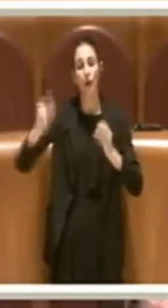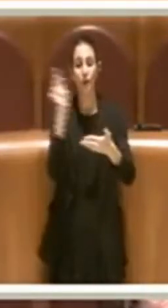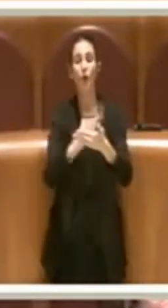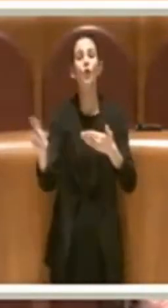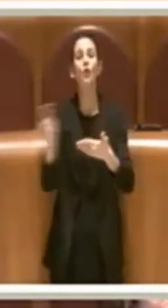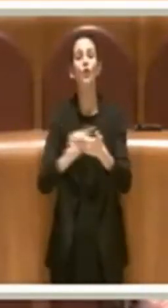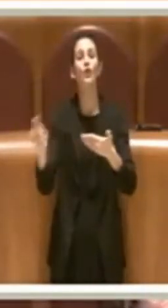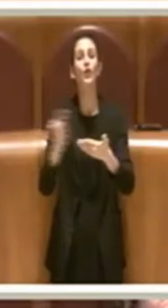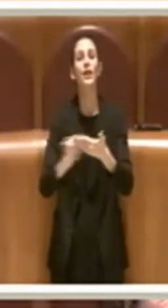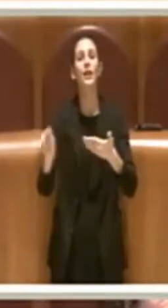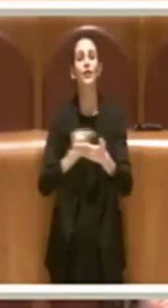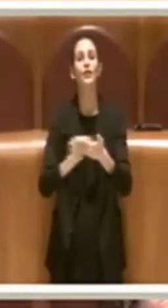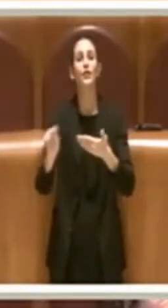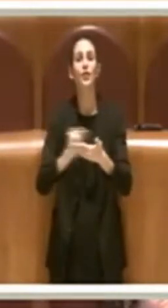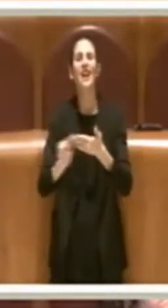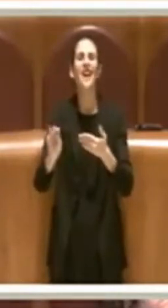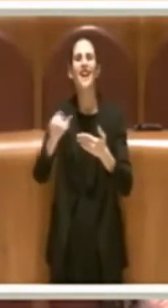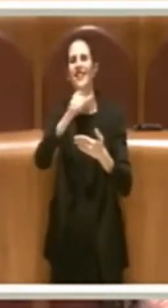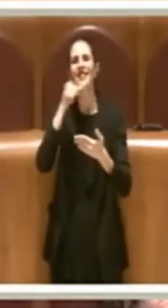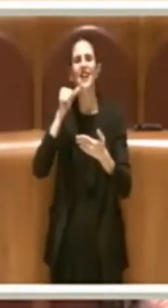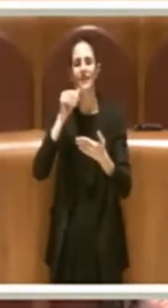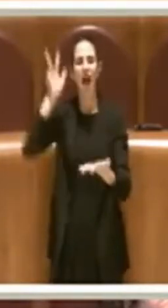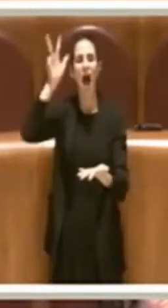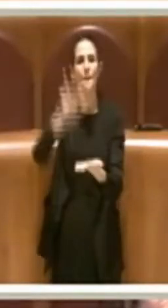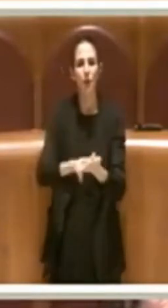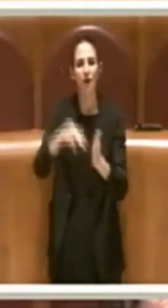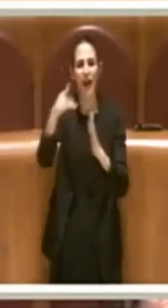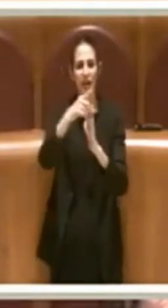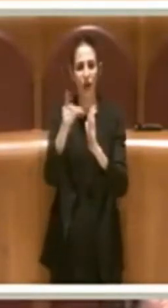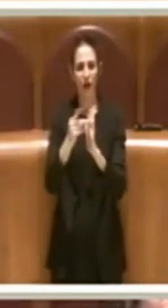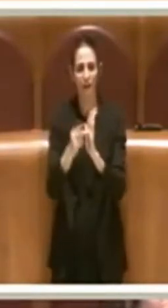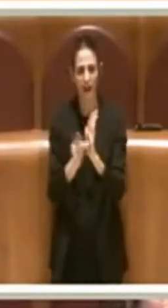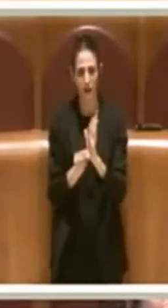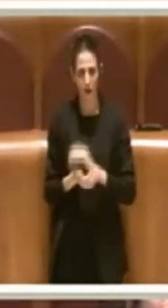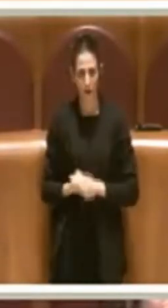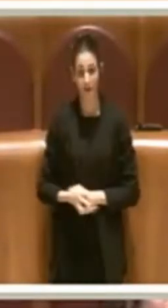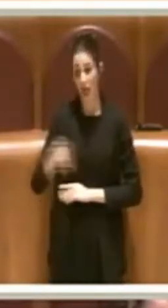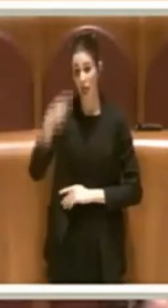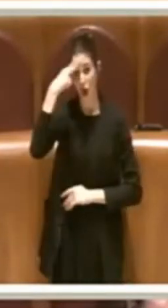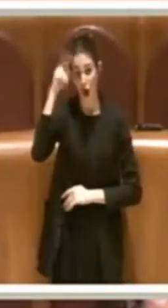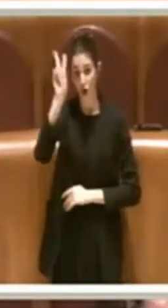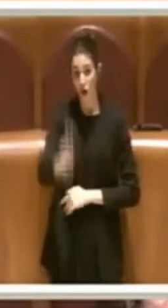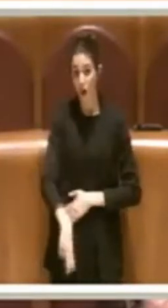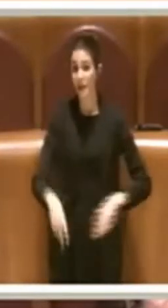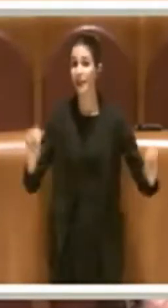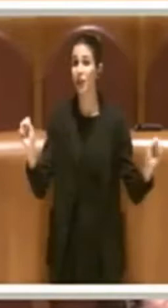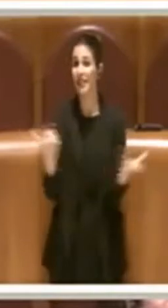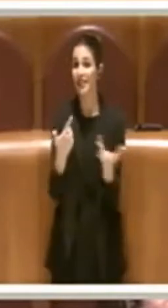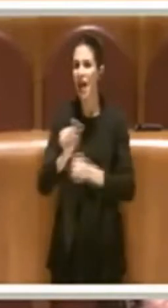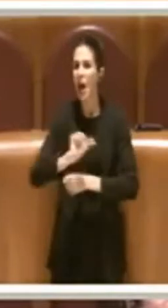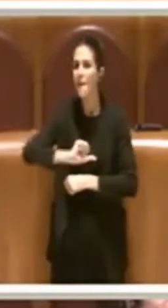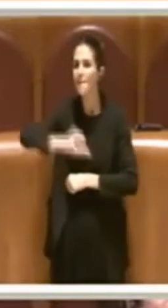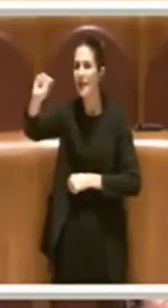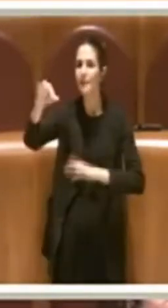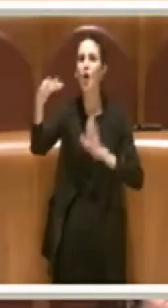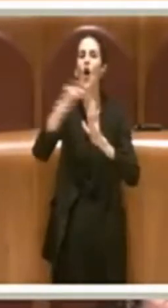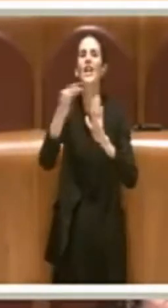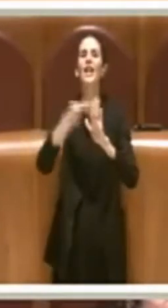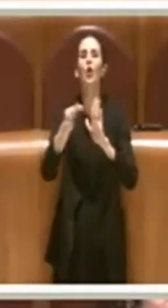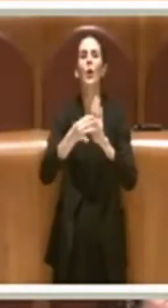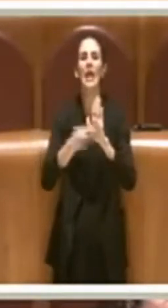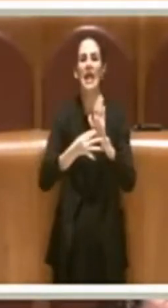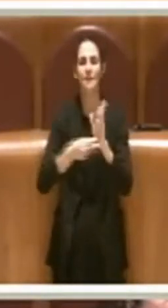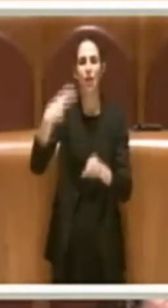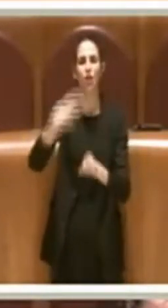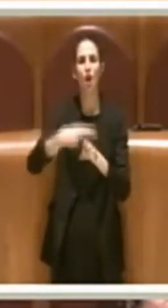predisporre un regolamento del genere. che ricordo, questo del 2017, è il primo regolamento di Roma Capitale, il primo